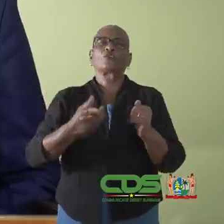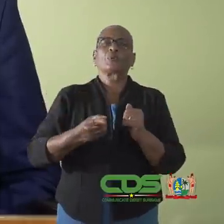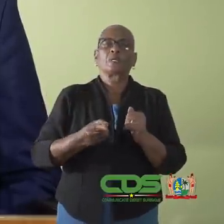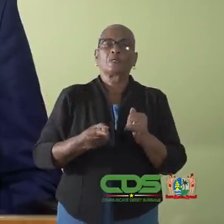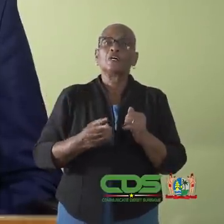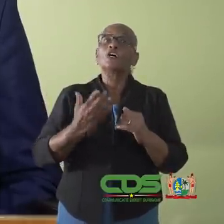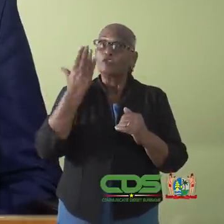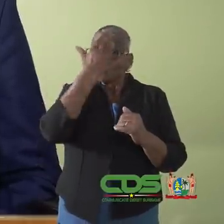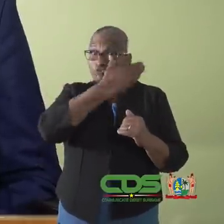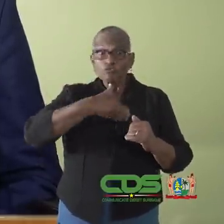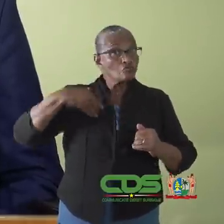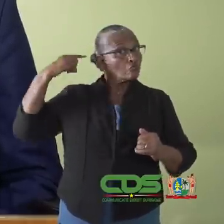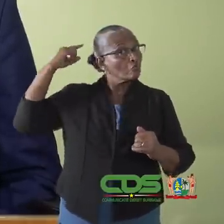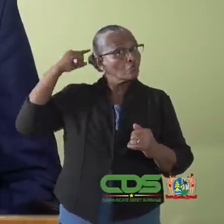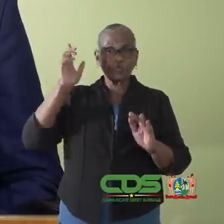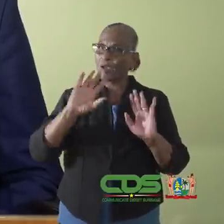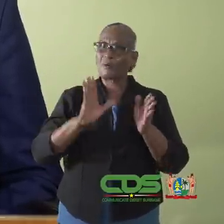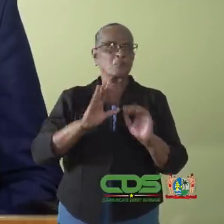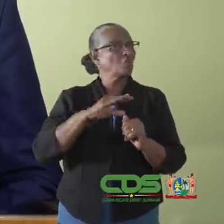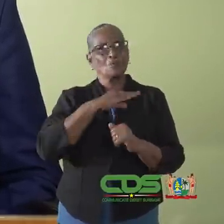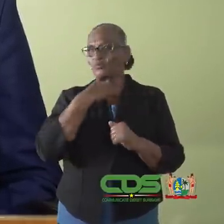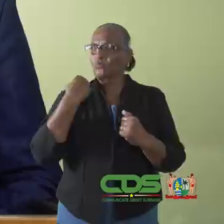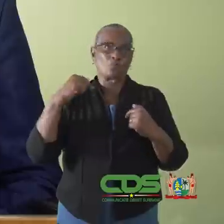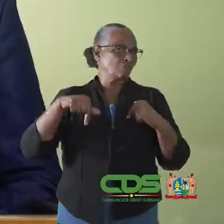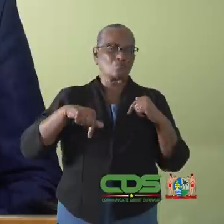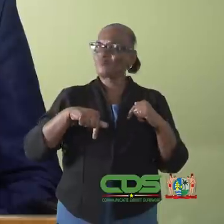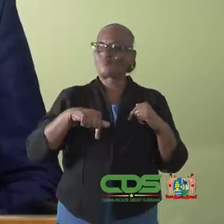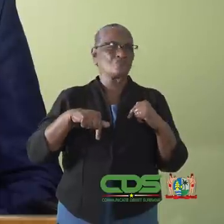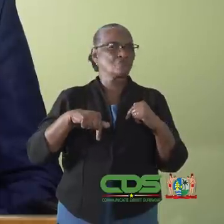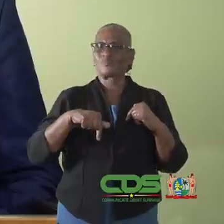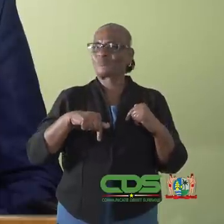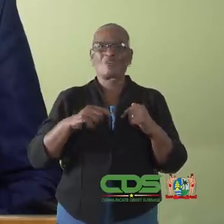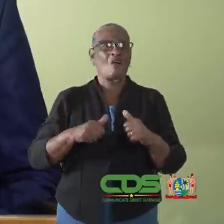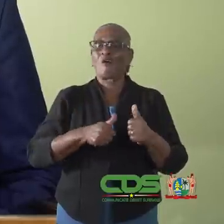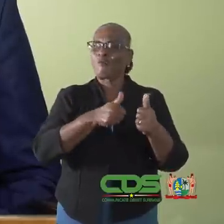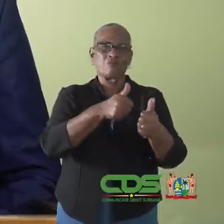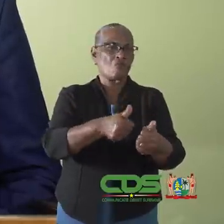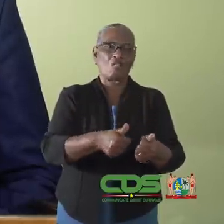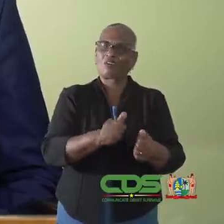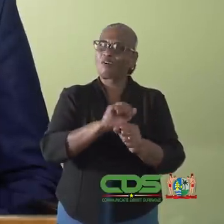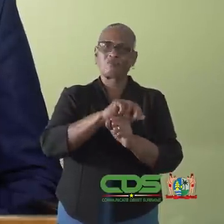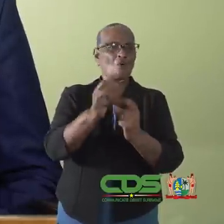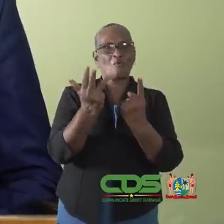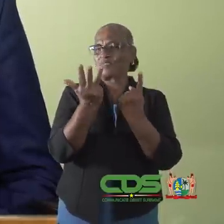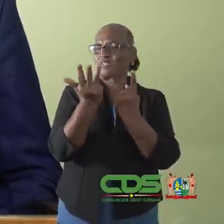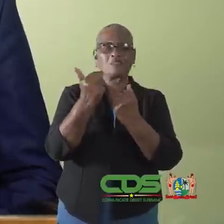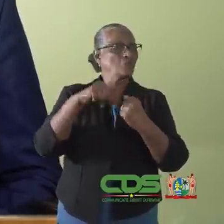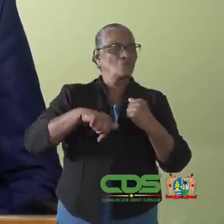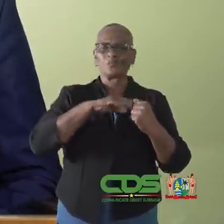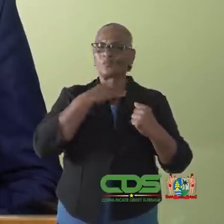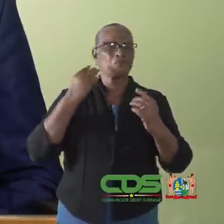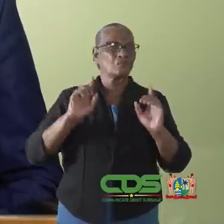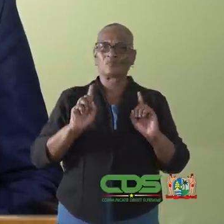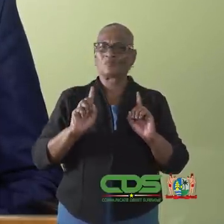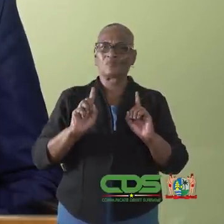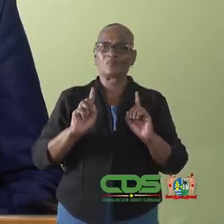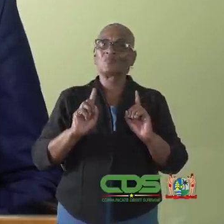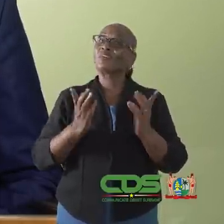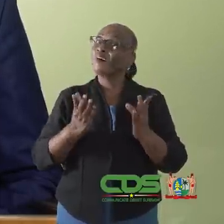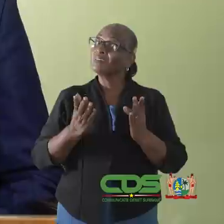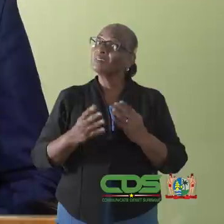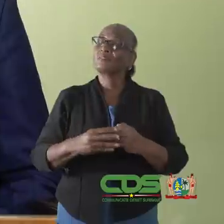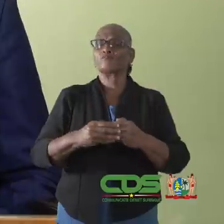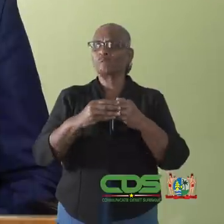% de vorige week. Suriname heeft helaas één dode te betreuren aan de gevolgen van COVID-19.